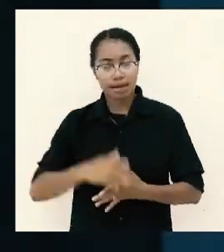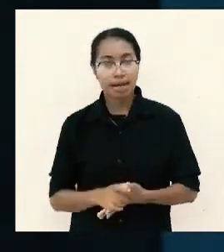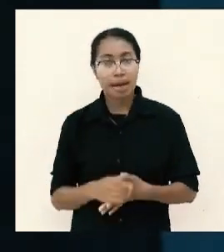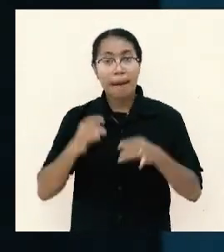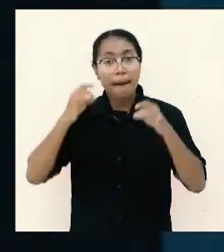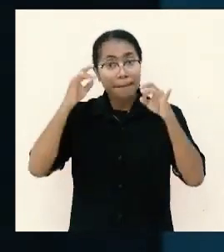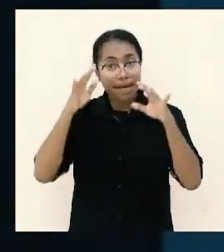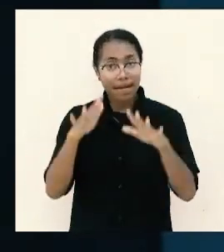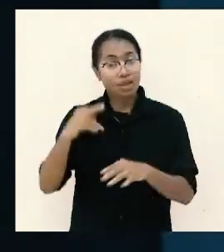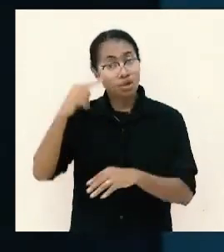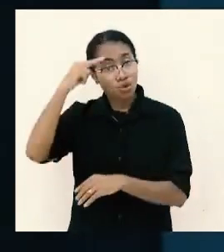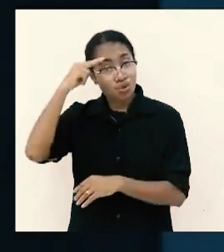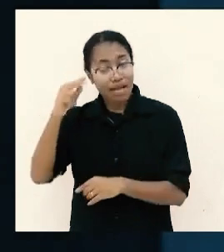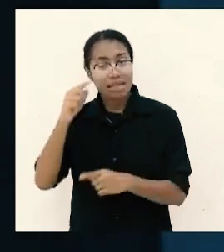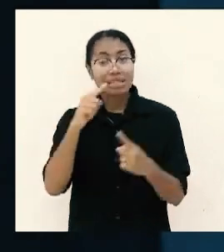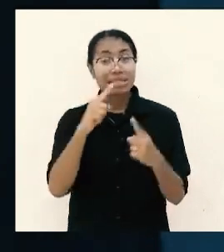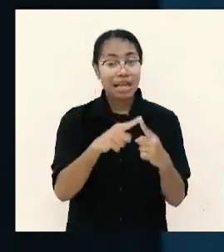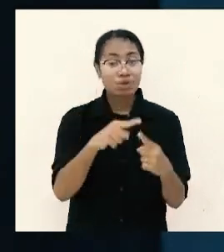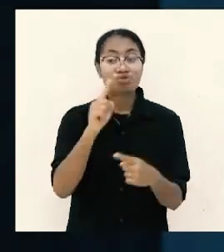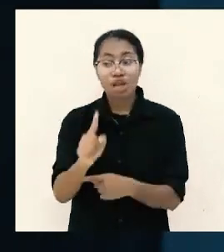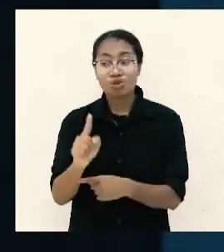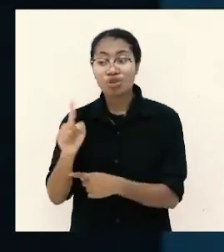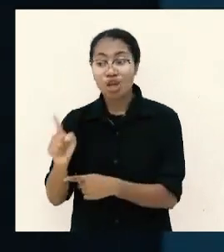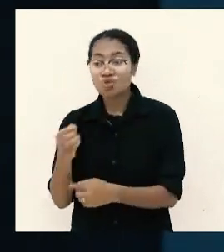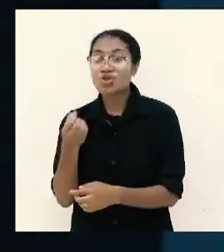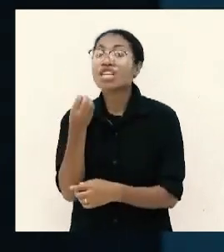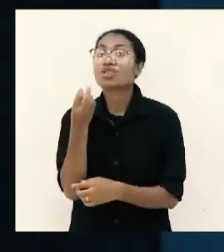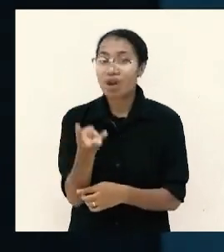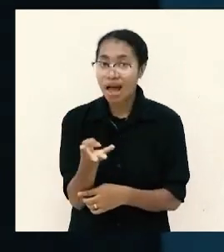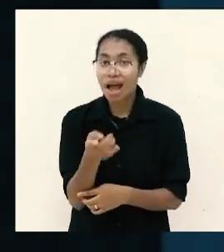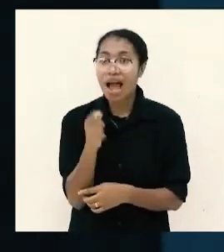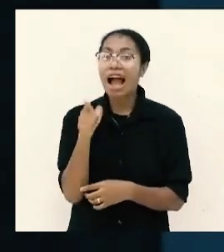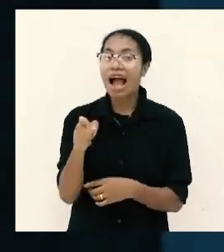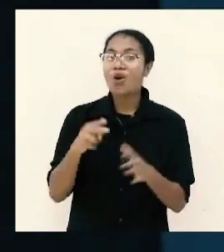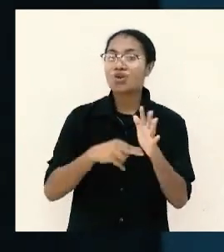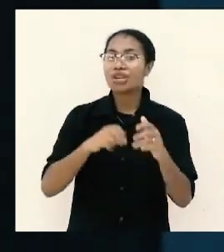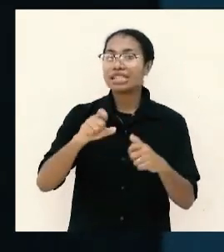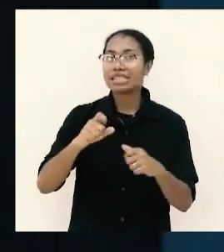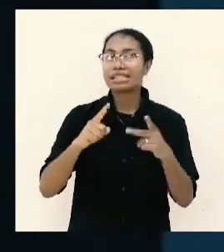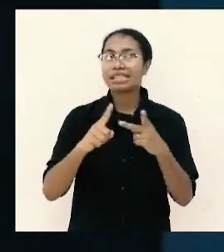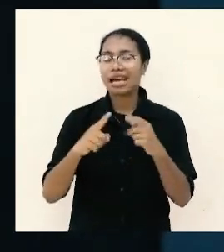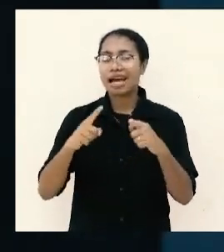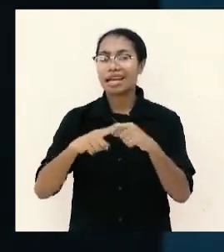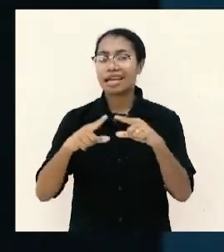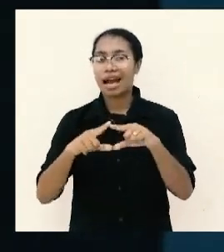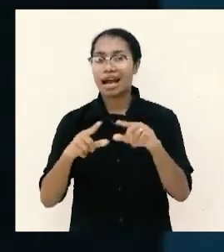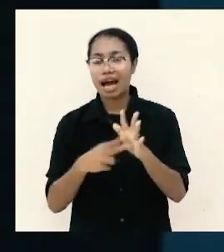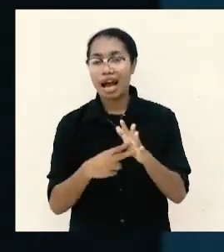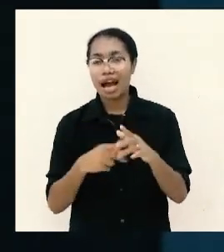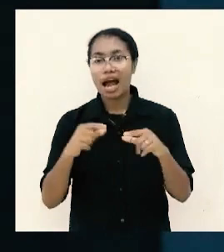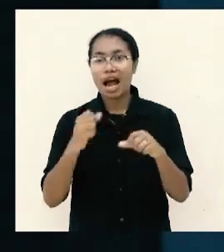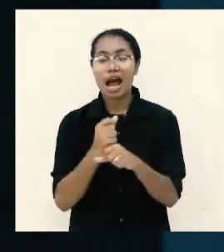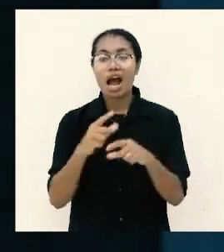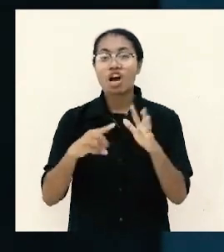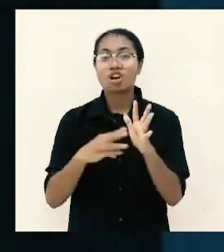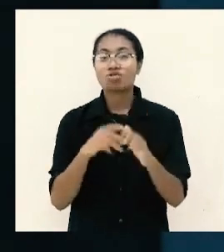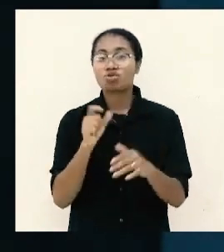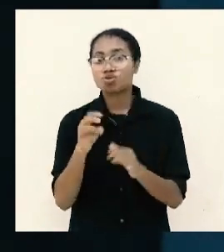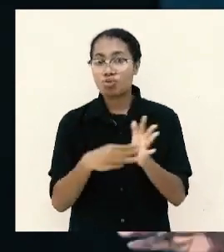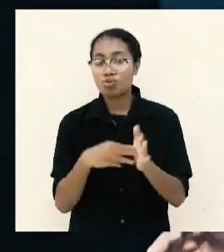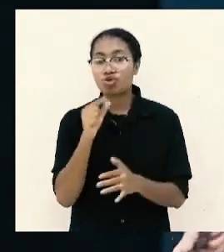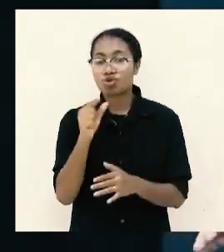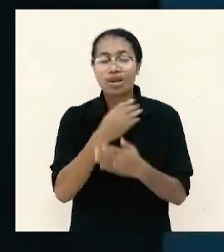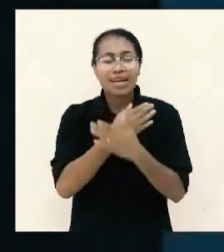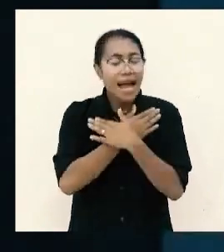satu-satu hitunglah keunis caya kagum oleh kasihnya ketiga